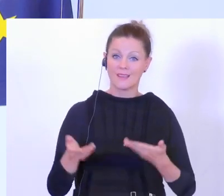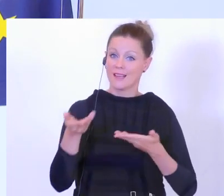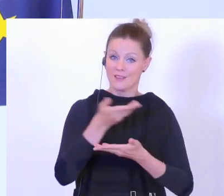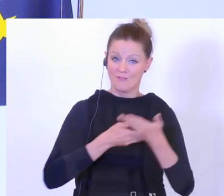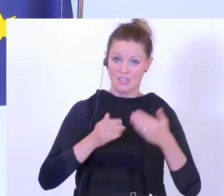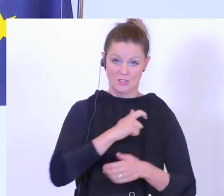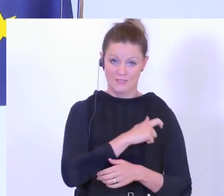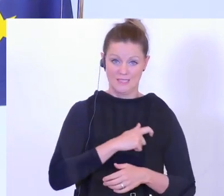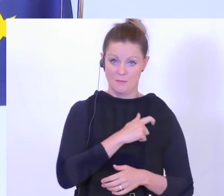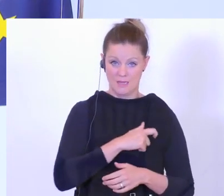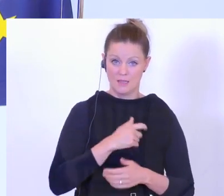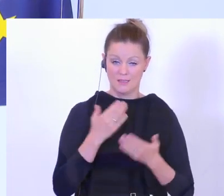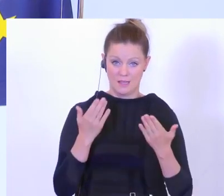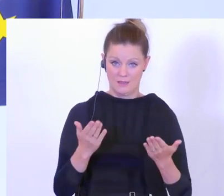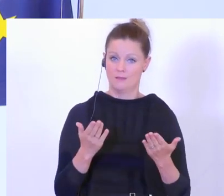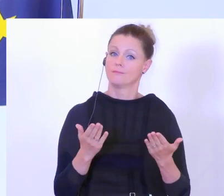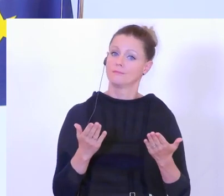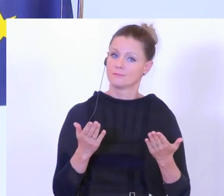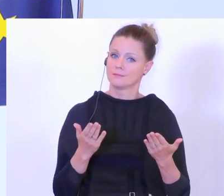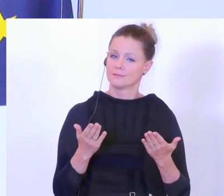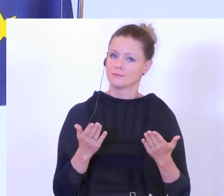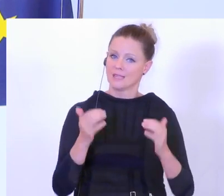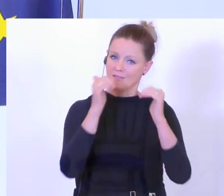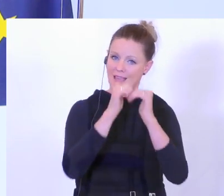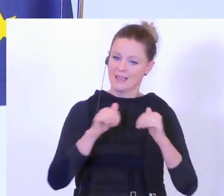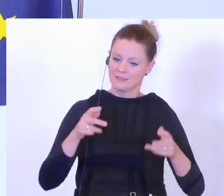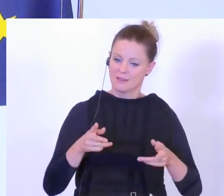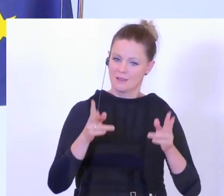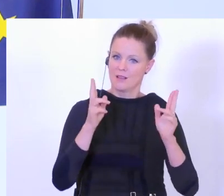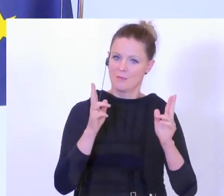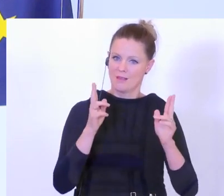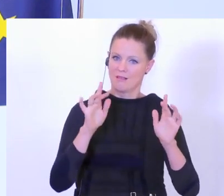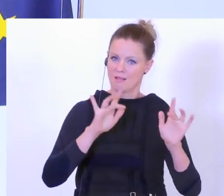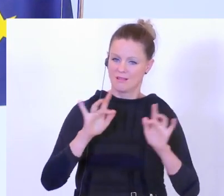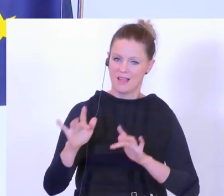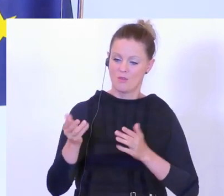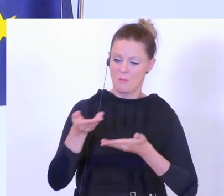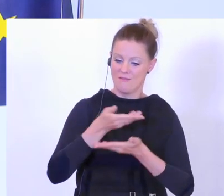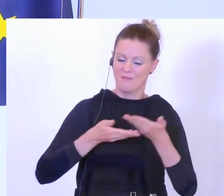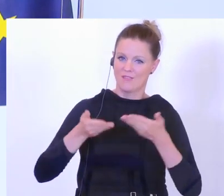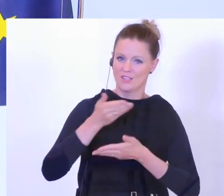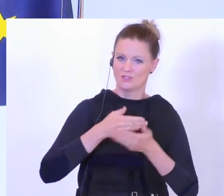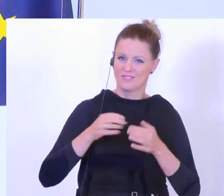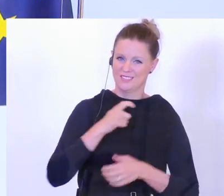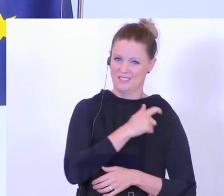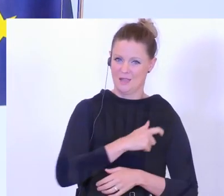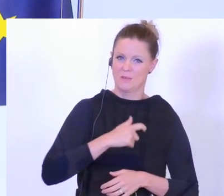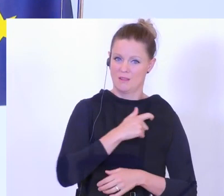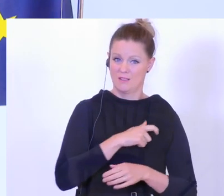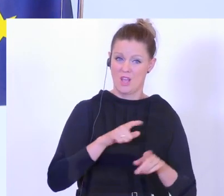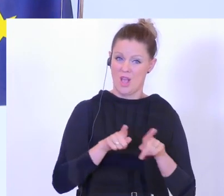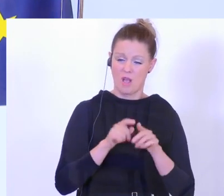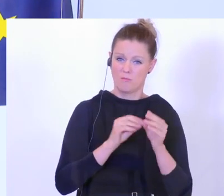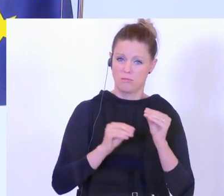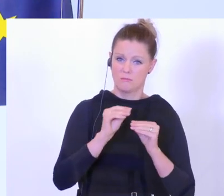Wirtschaftskriminalität haben wir hier ein eigenes Kapitel aufgeschlagen, weil die Wirtschaftskriminalität auch im Steigen